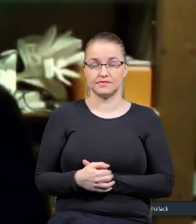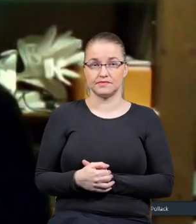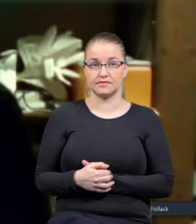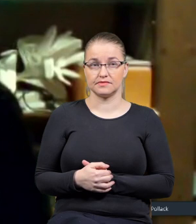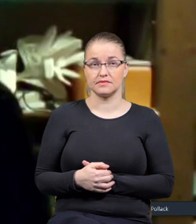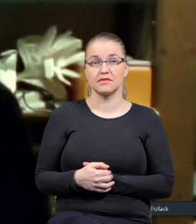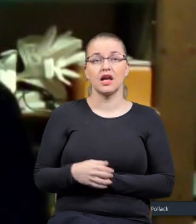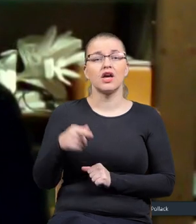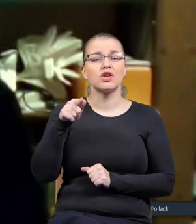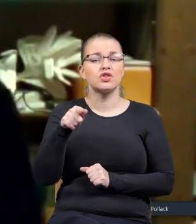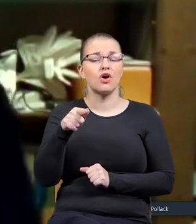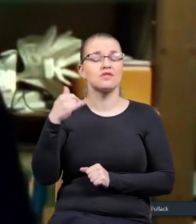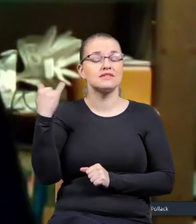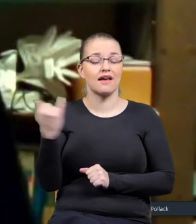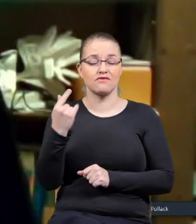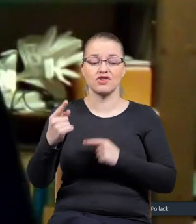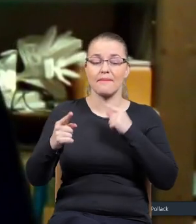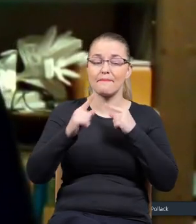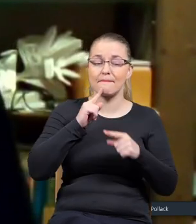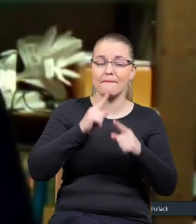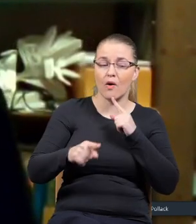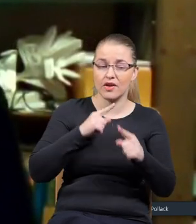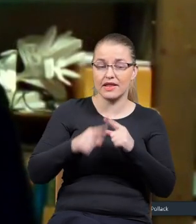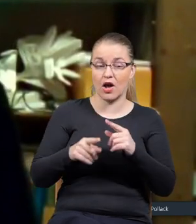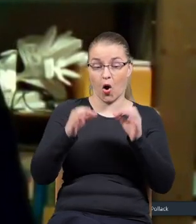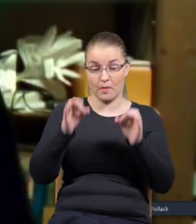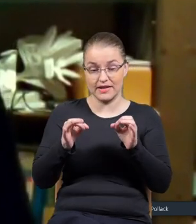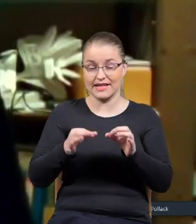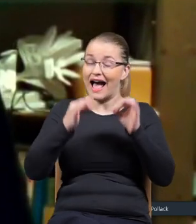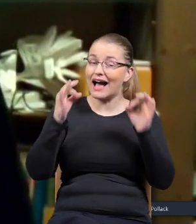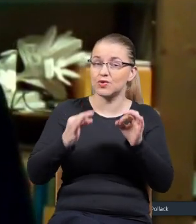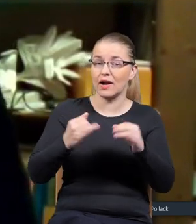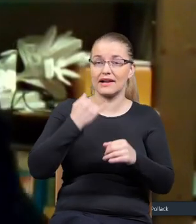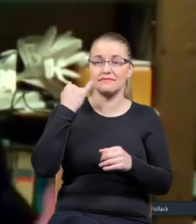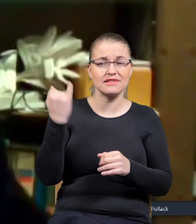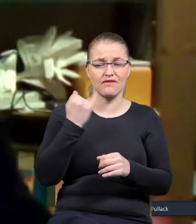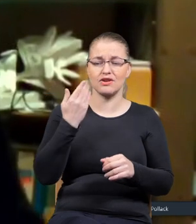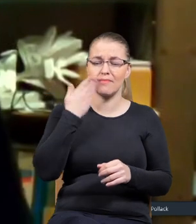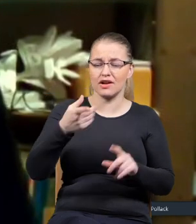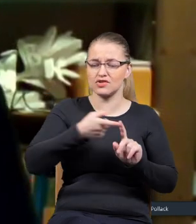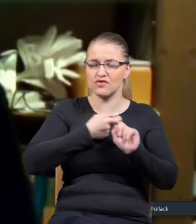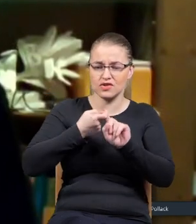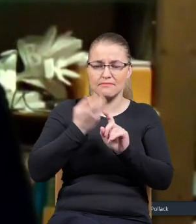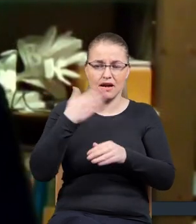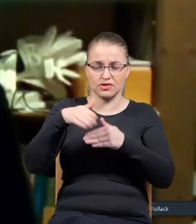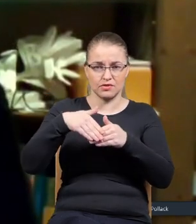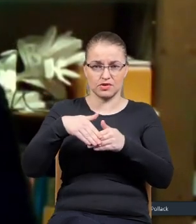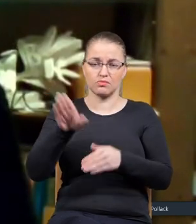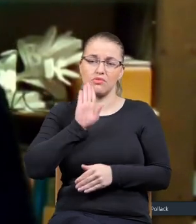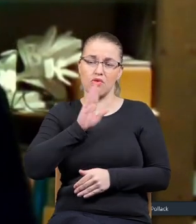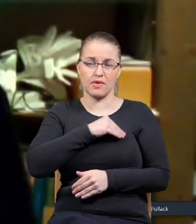zawsze jest jakaś polityka obecna, polityka aktualna, jest związana bardzo blisko, tak samo jak w Polsce,